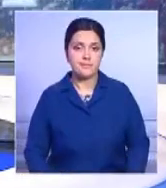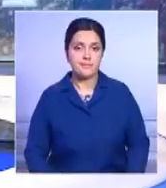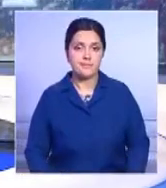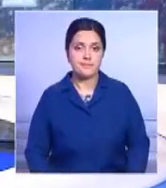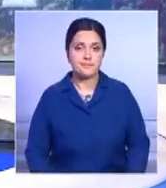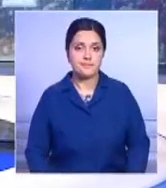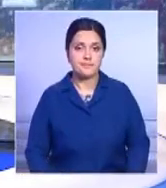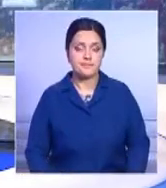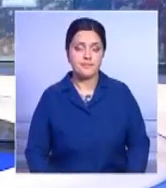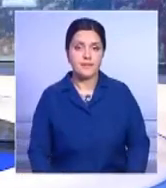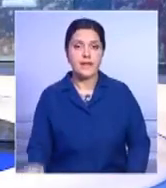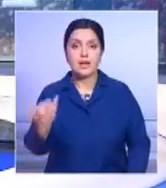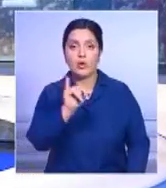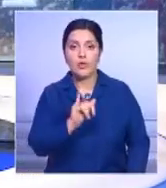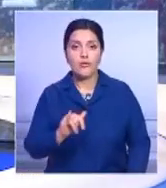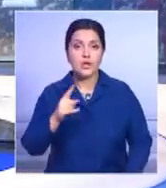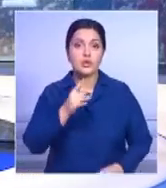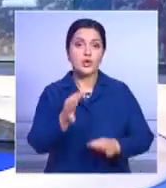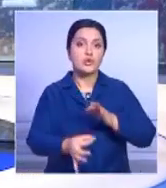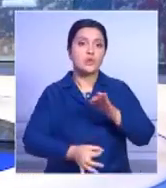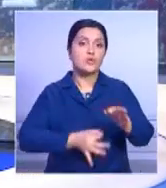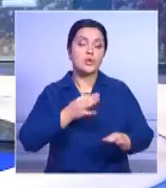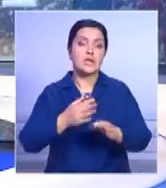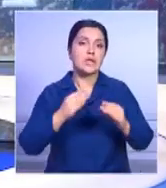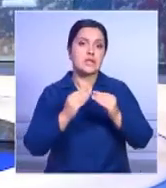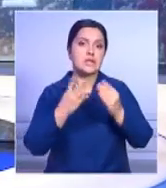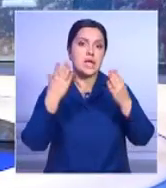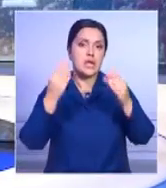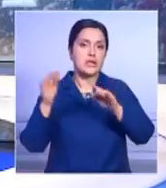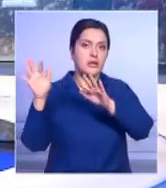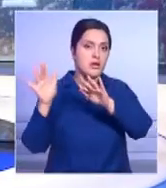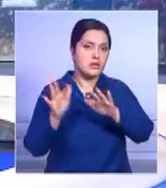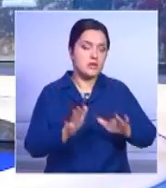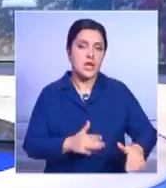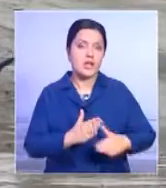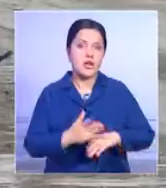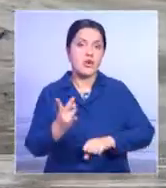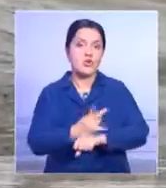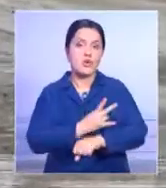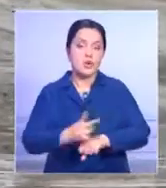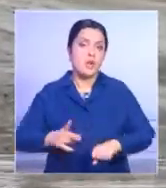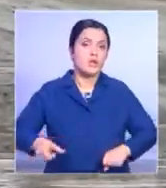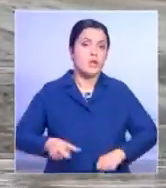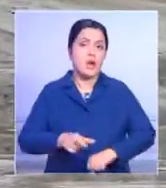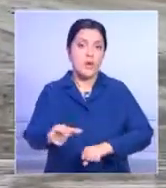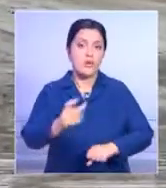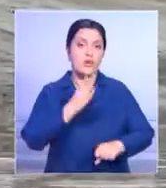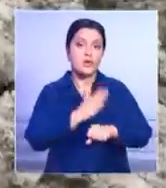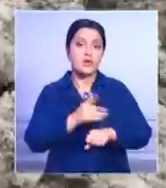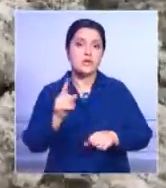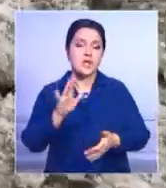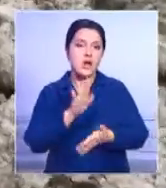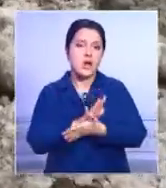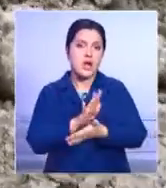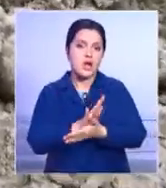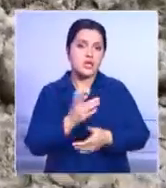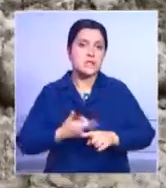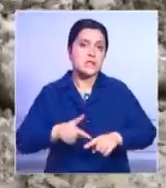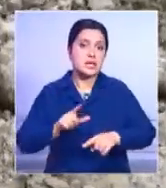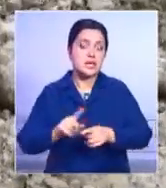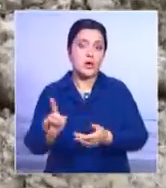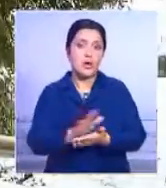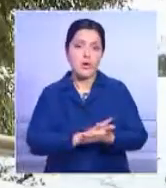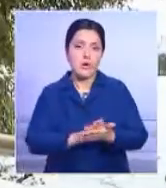В Уральске за сутки выпала 10-дневная норма снега. Ночью на дорогах областного центра образовалась грязная месива,